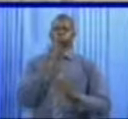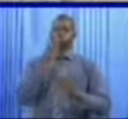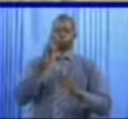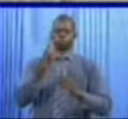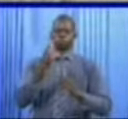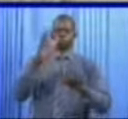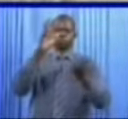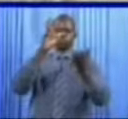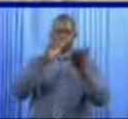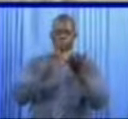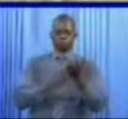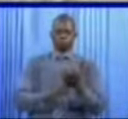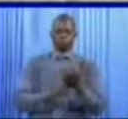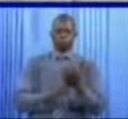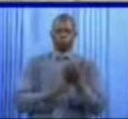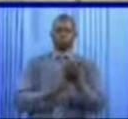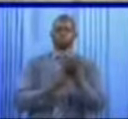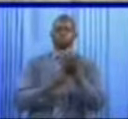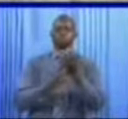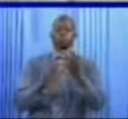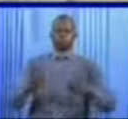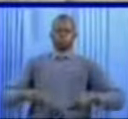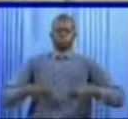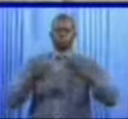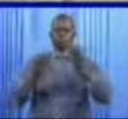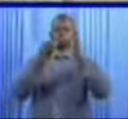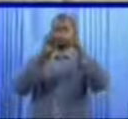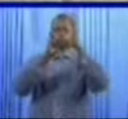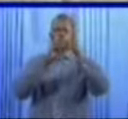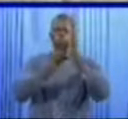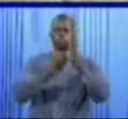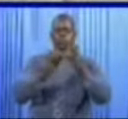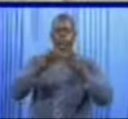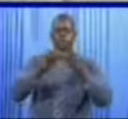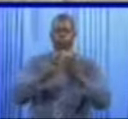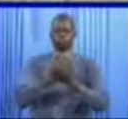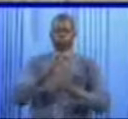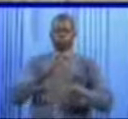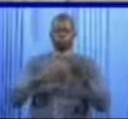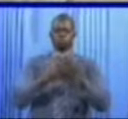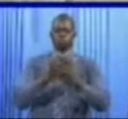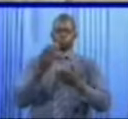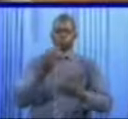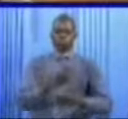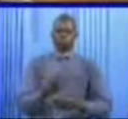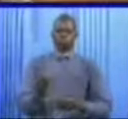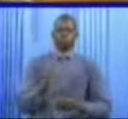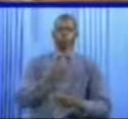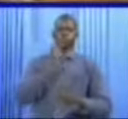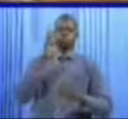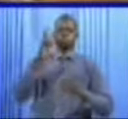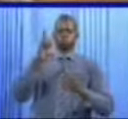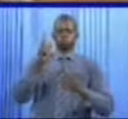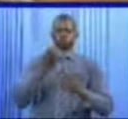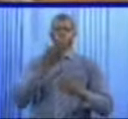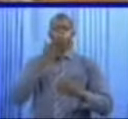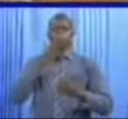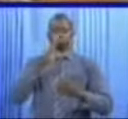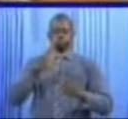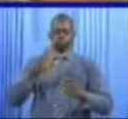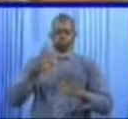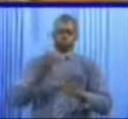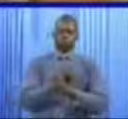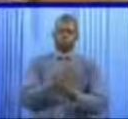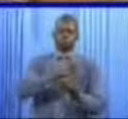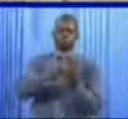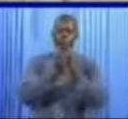la convention cadre, consacre un article à cela. Tout matériel qui est défectueux doit être retiré et